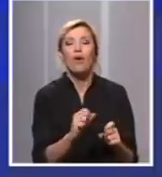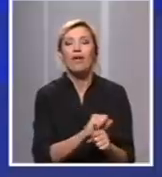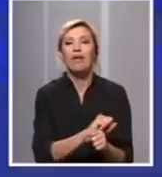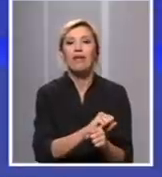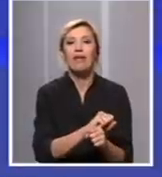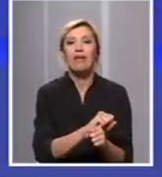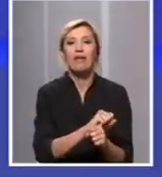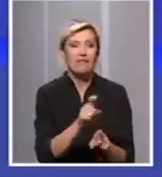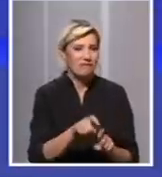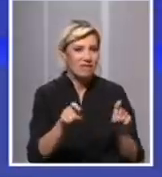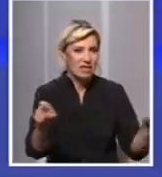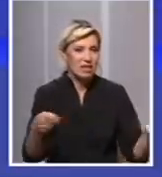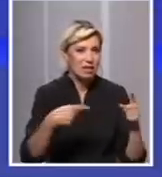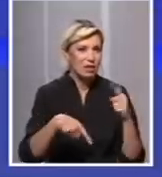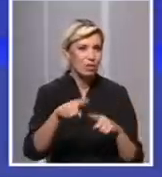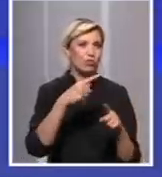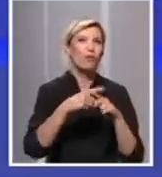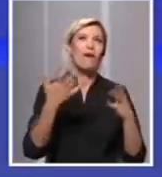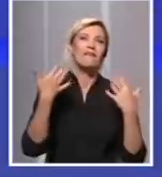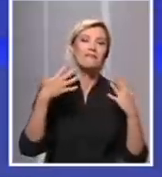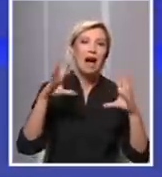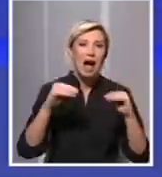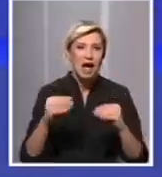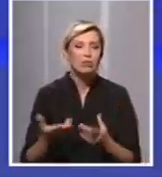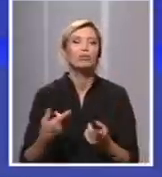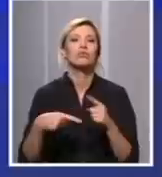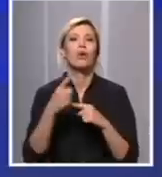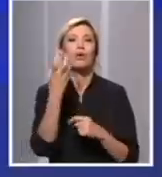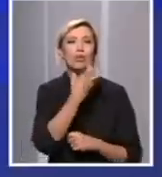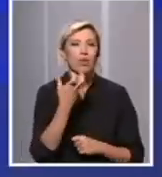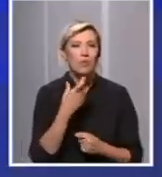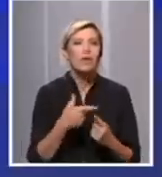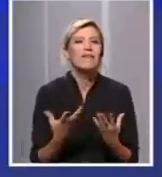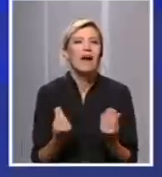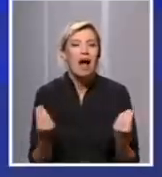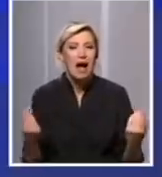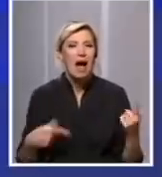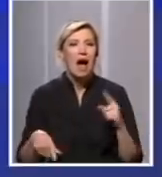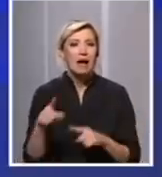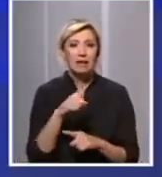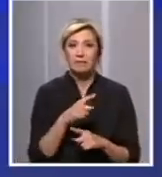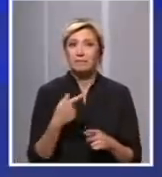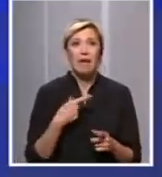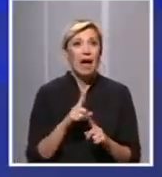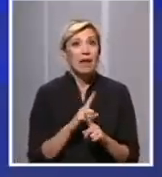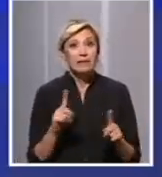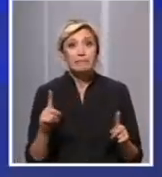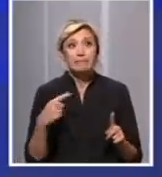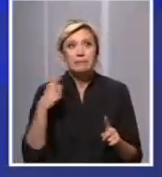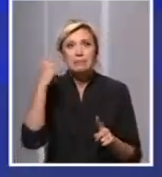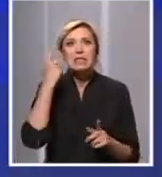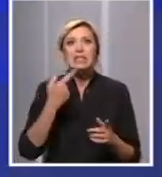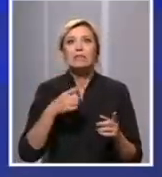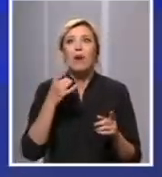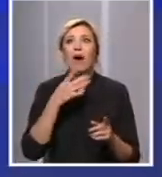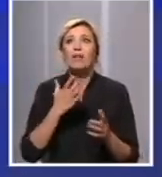zbog specifične težine vazduha, zbog toplote, zbog vlažnosti. Ali se nije desilo ono što smo se svi nadali da će gove visoke